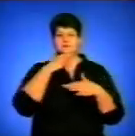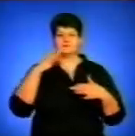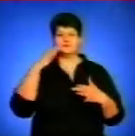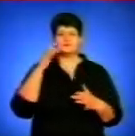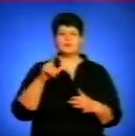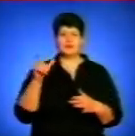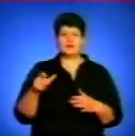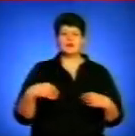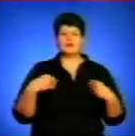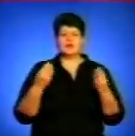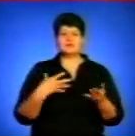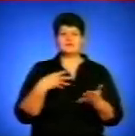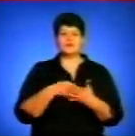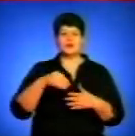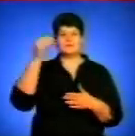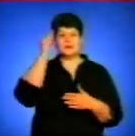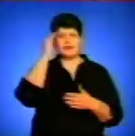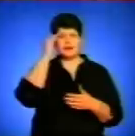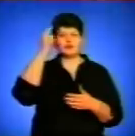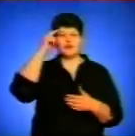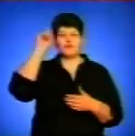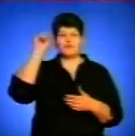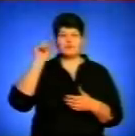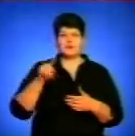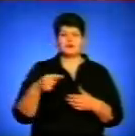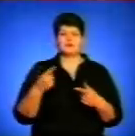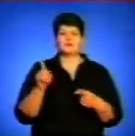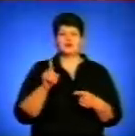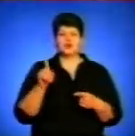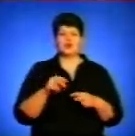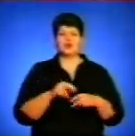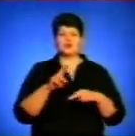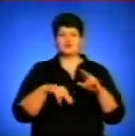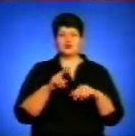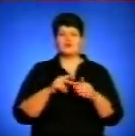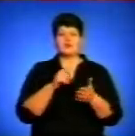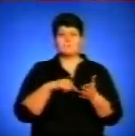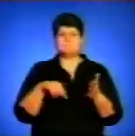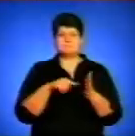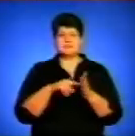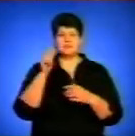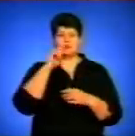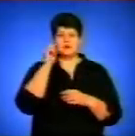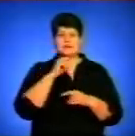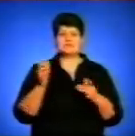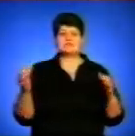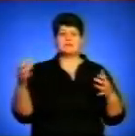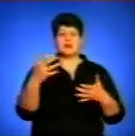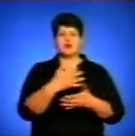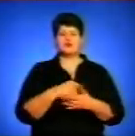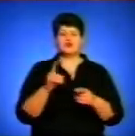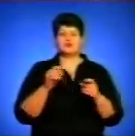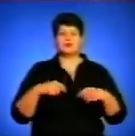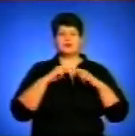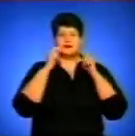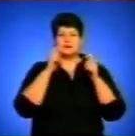які доклалися своїм талантом, вмінням, знаннями до розвою міста, краю України. Збирають їх, щоб вручити нагороди і